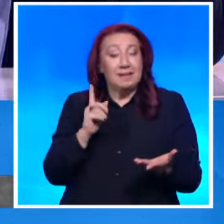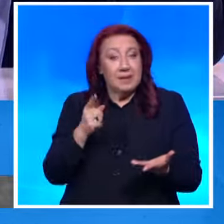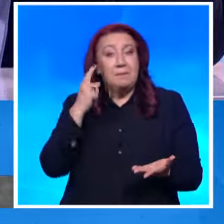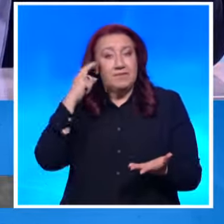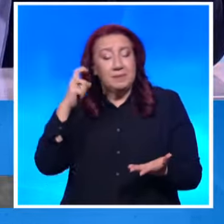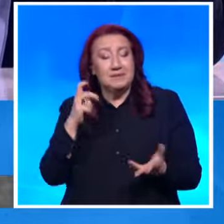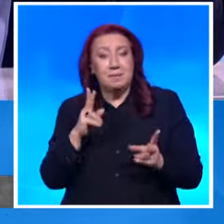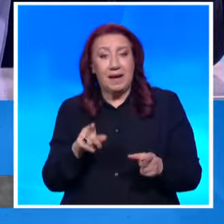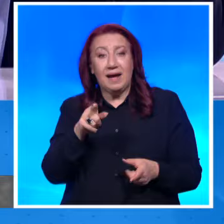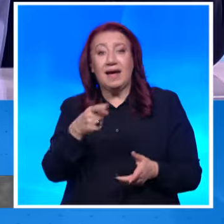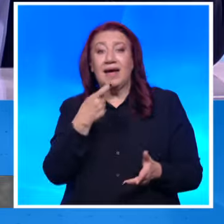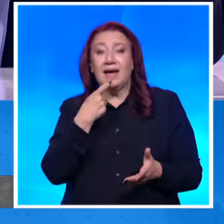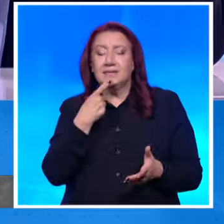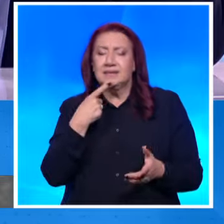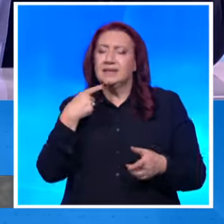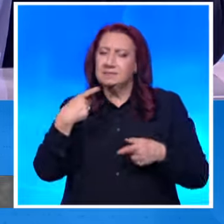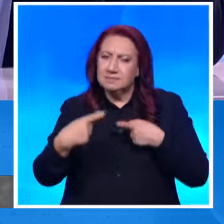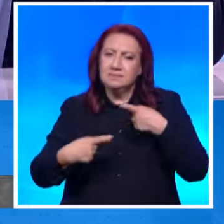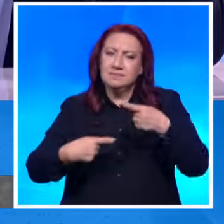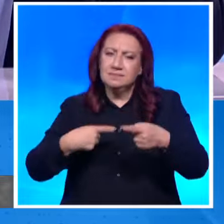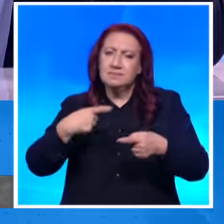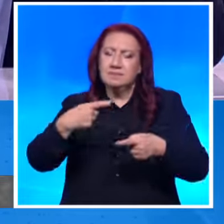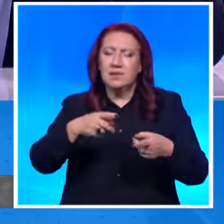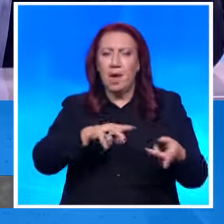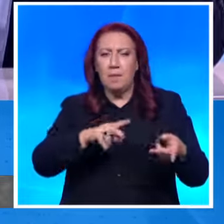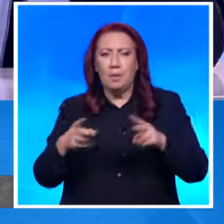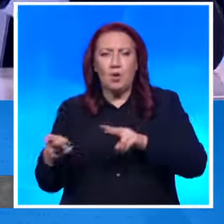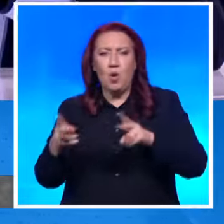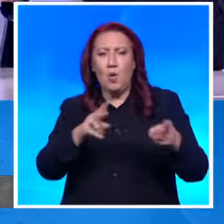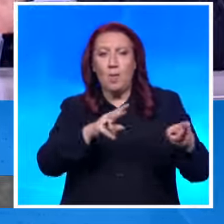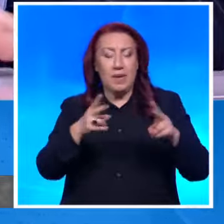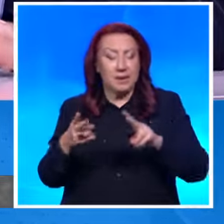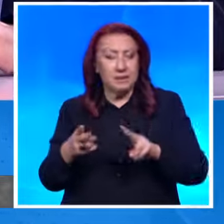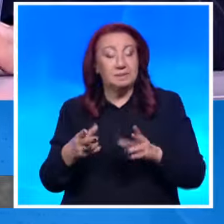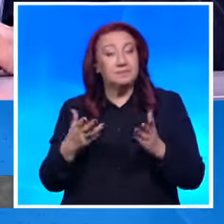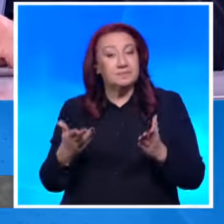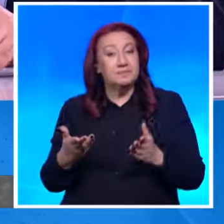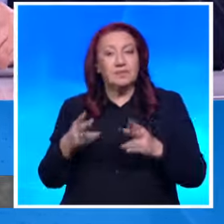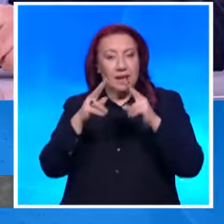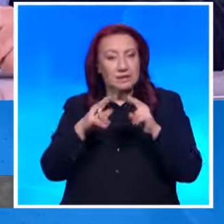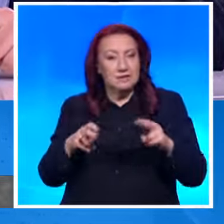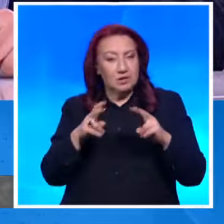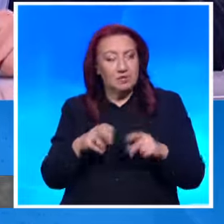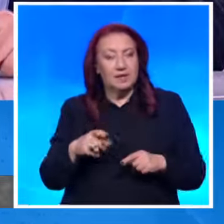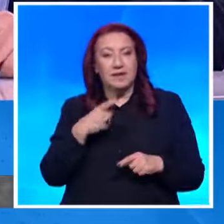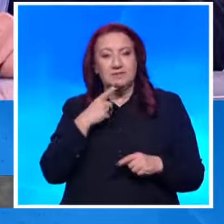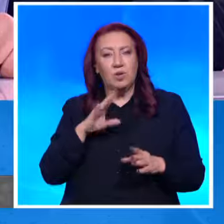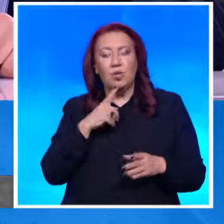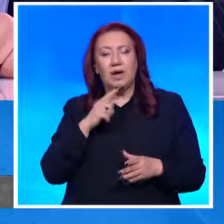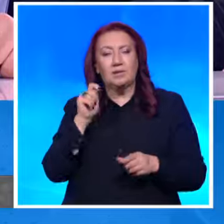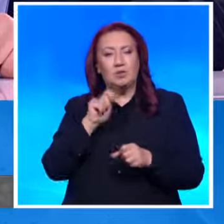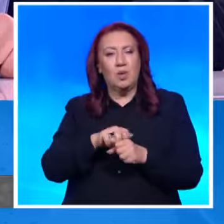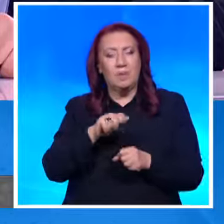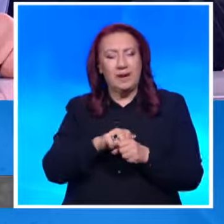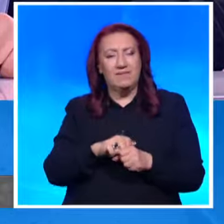върви и се променя през вековете. Помислете си, изследователите казват, когато се създават на другите букви, на ранните